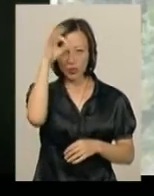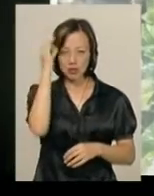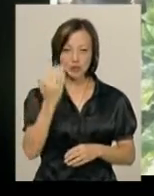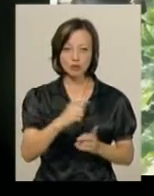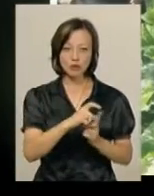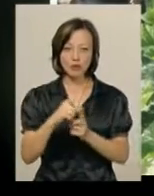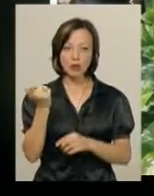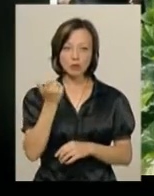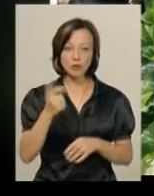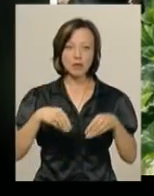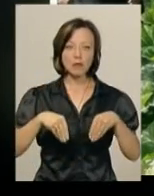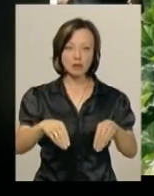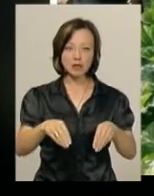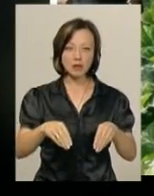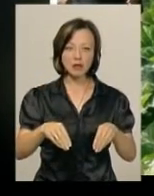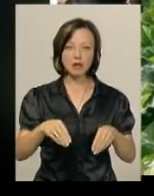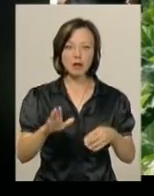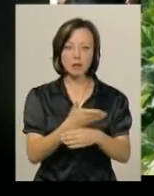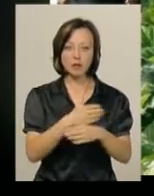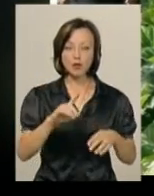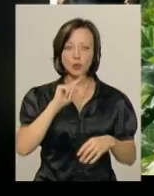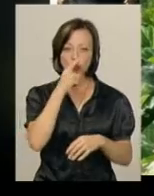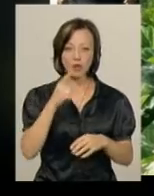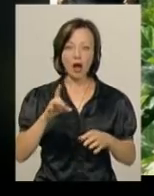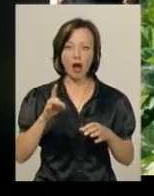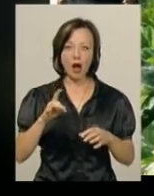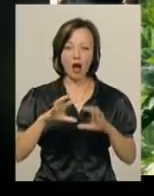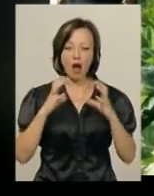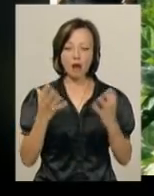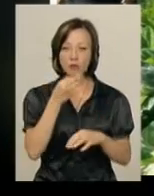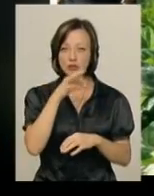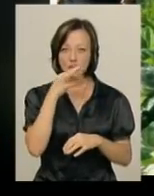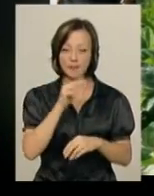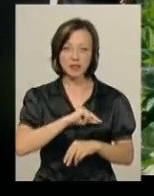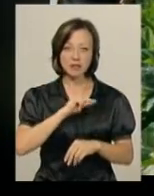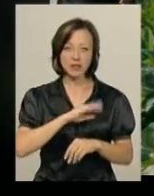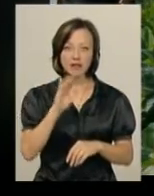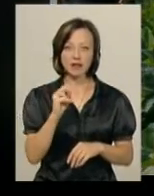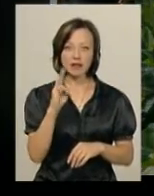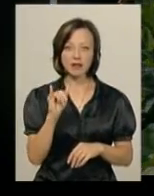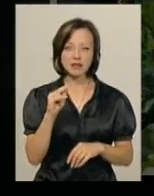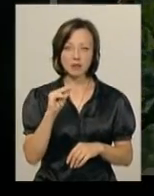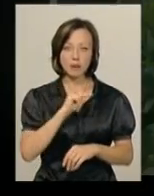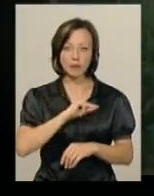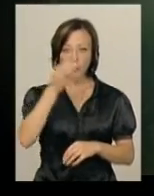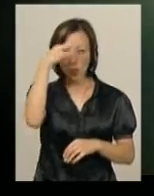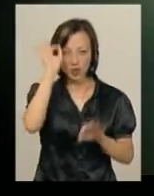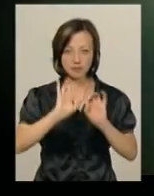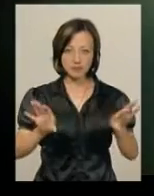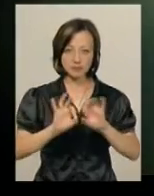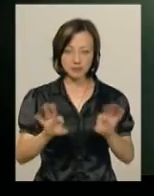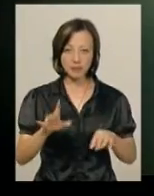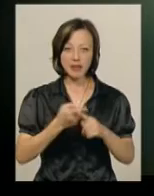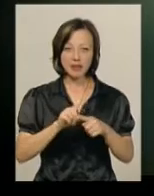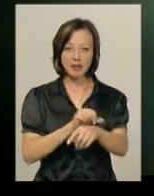За її словами, господиня посіяла коноплі поміж кукурудзою і гарбузами. Працівникам Віньковецького відділення поліції жінка пояснила, що